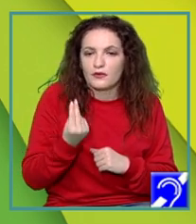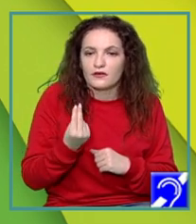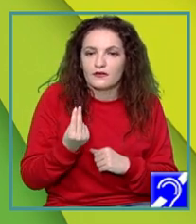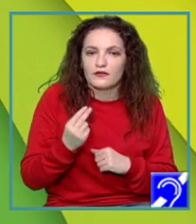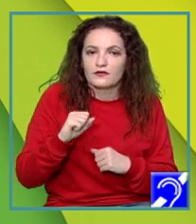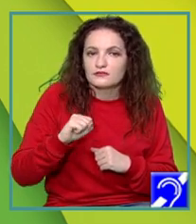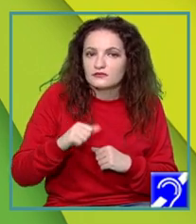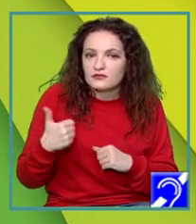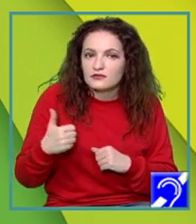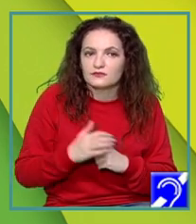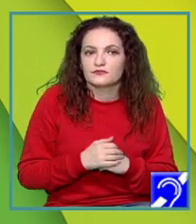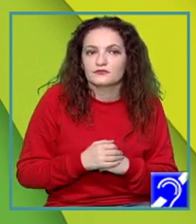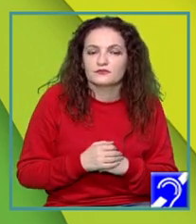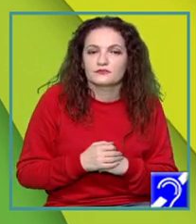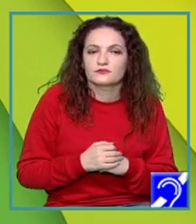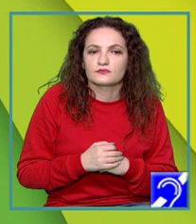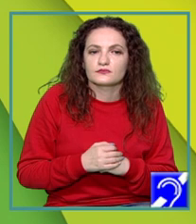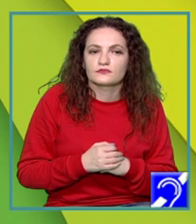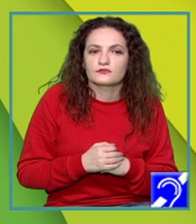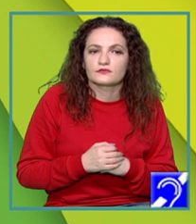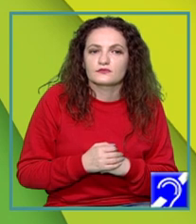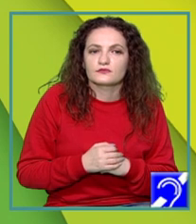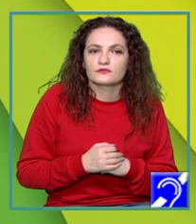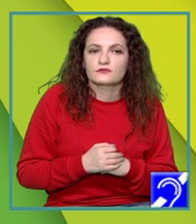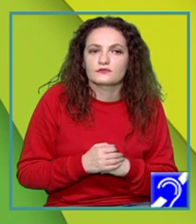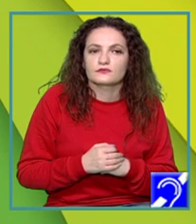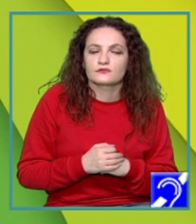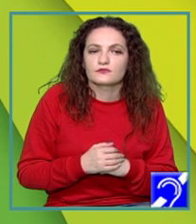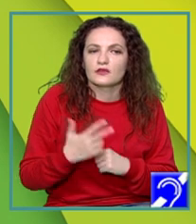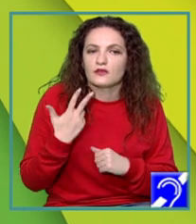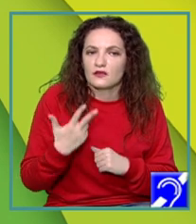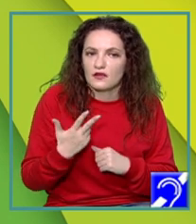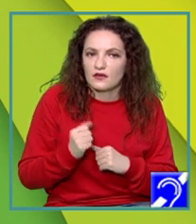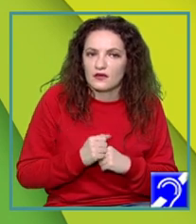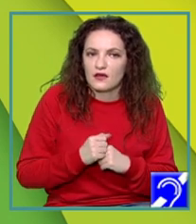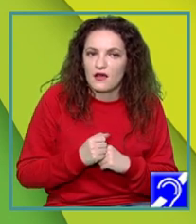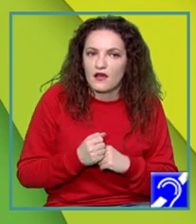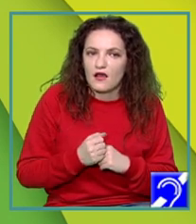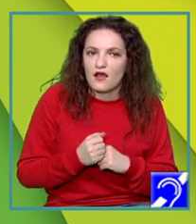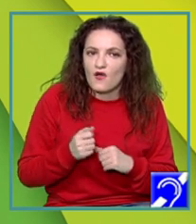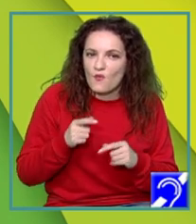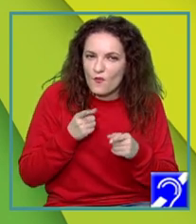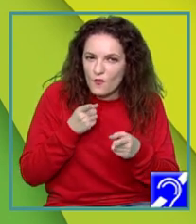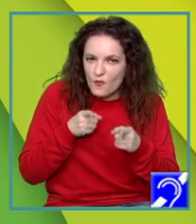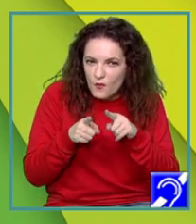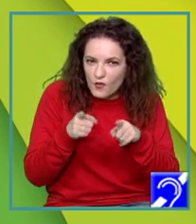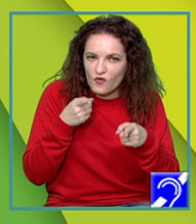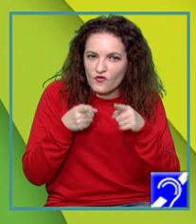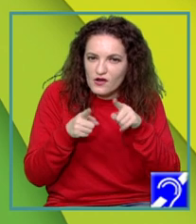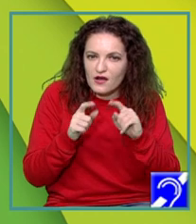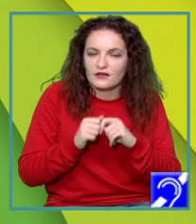să, după ce am parcurs toată această activitate. 3. Am fost provocat sau